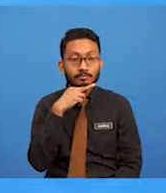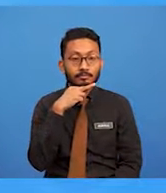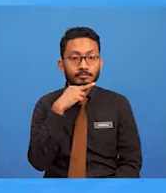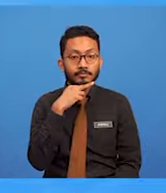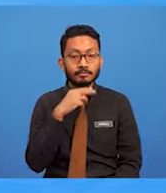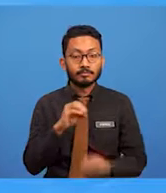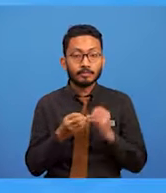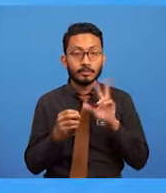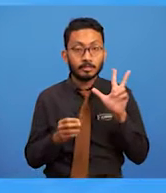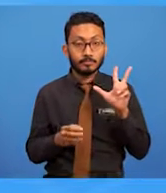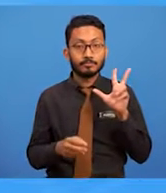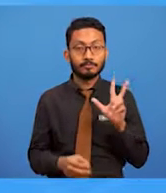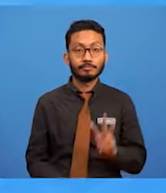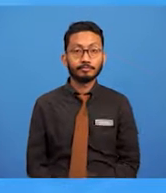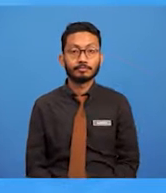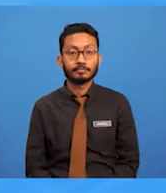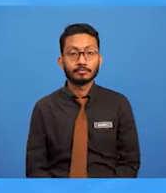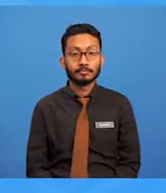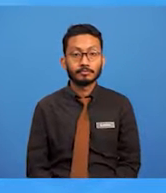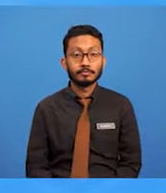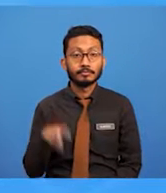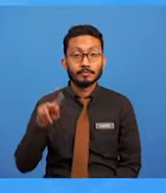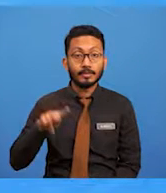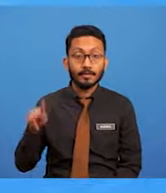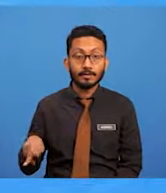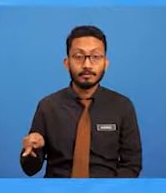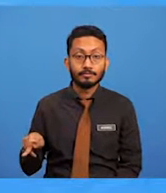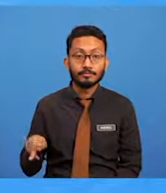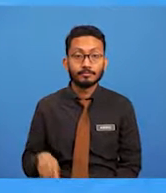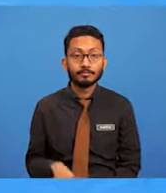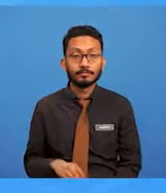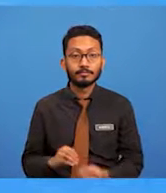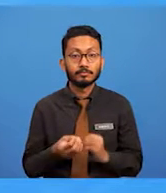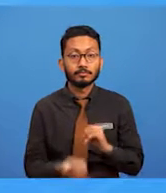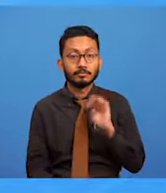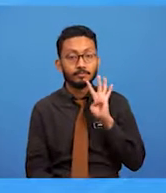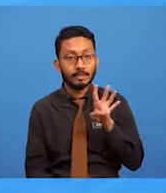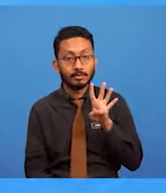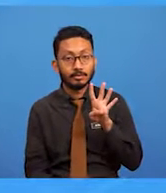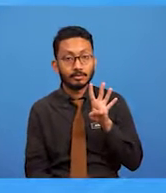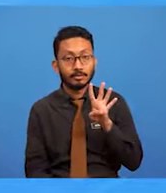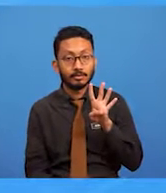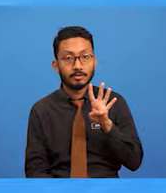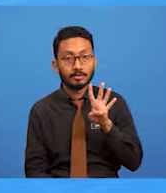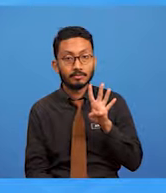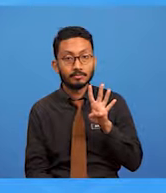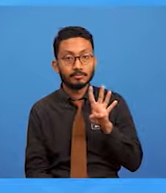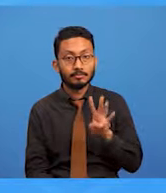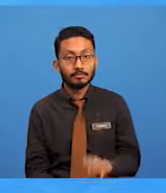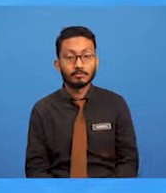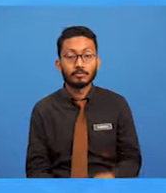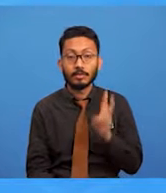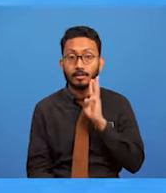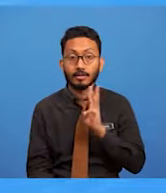Yang ketiga adalah kanak-kanak. Dan yang keempat wanita.